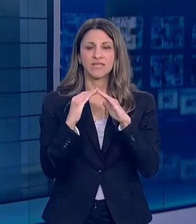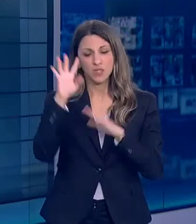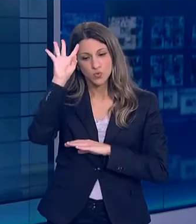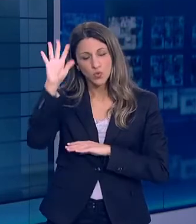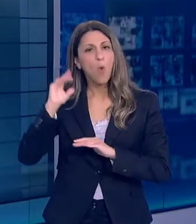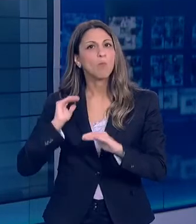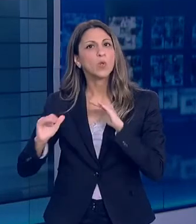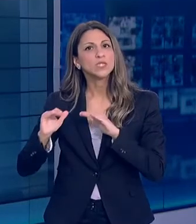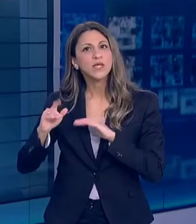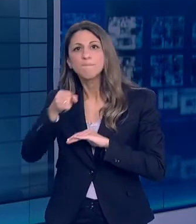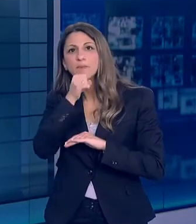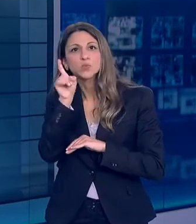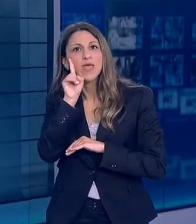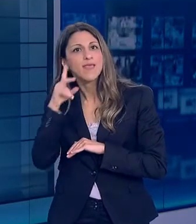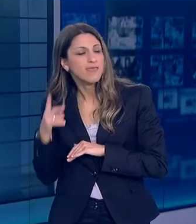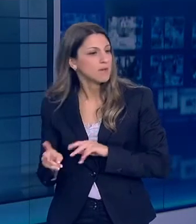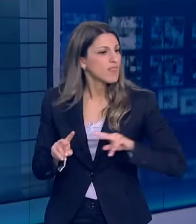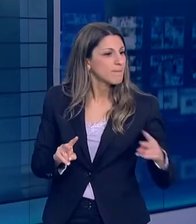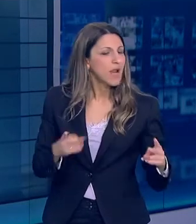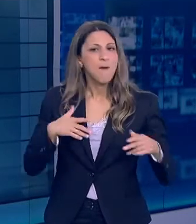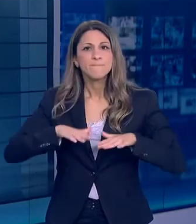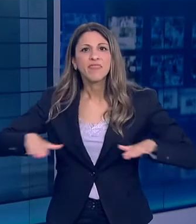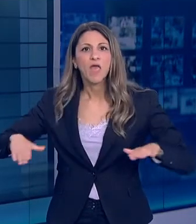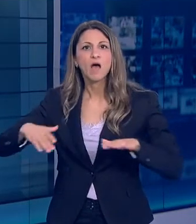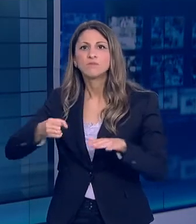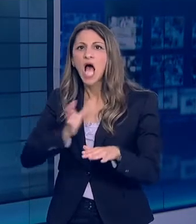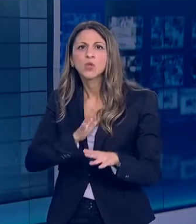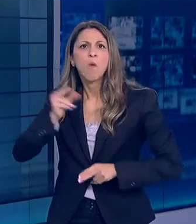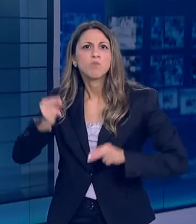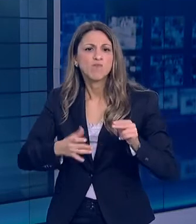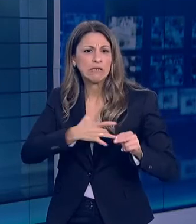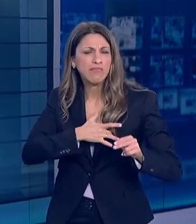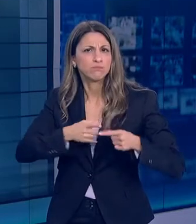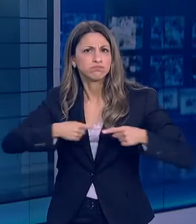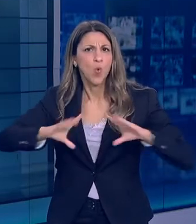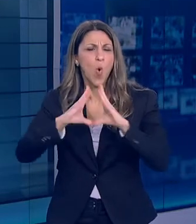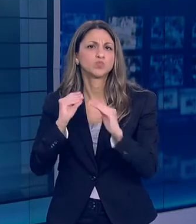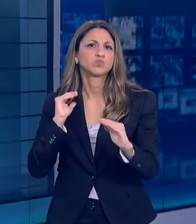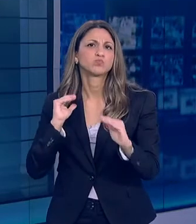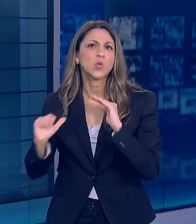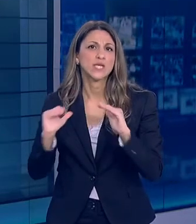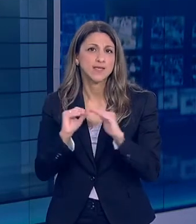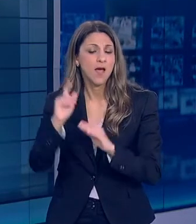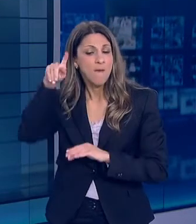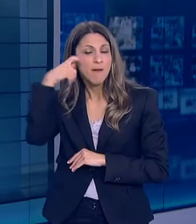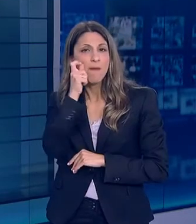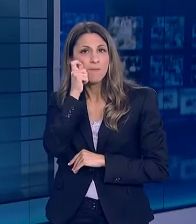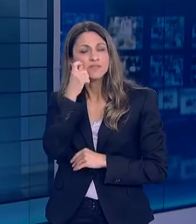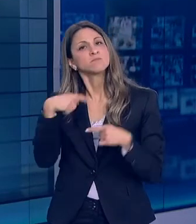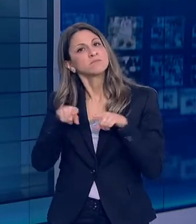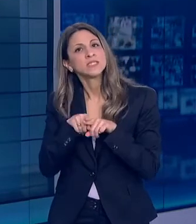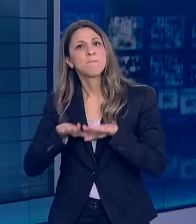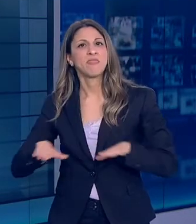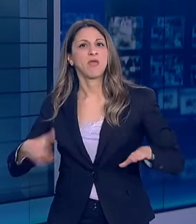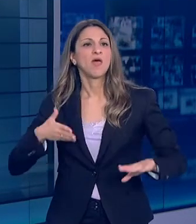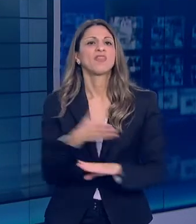γονείς τους παππούδες τις γιαγιάδες μας τους ηλικιωμένους τις ευπαθείς ομάδες των γονιών που έμειναν σπίτι με τα παιδιά τους